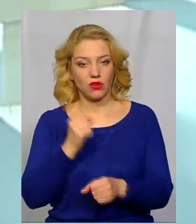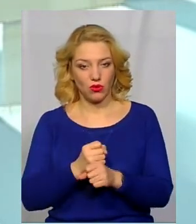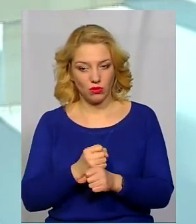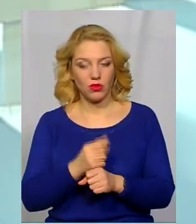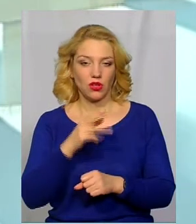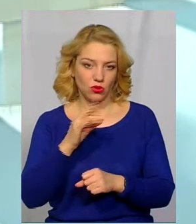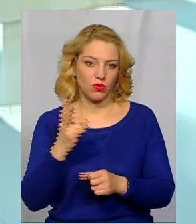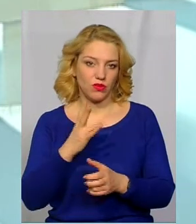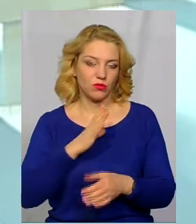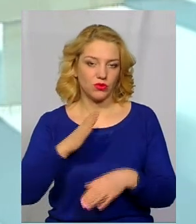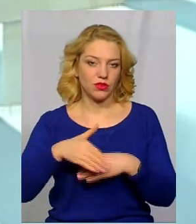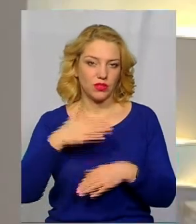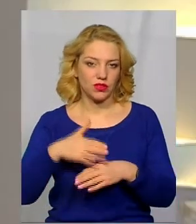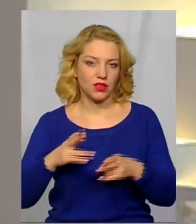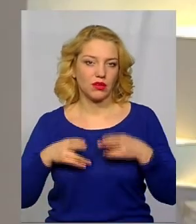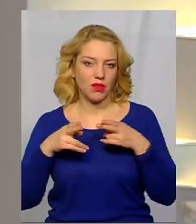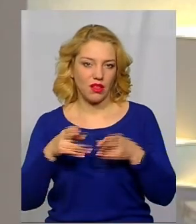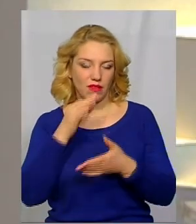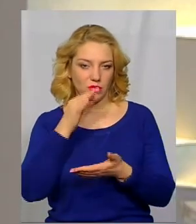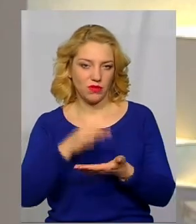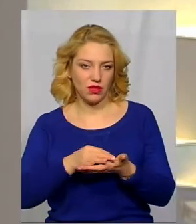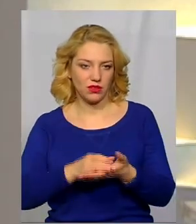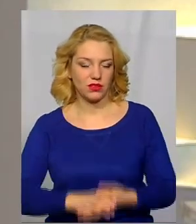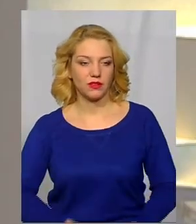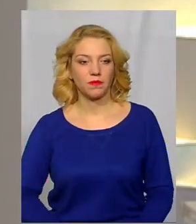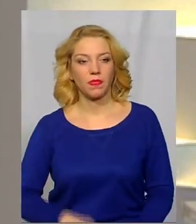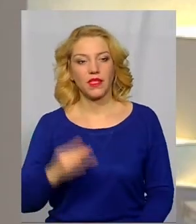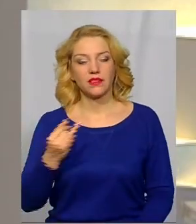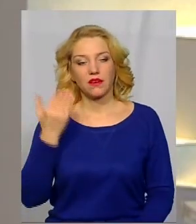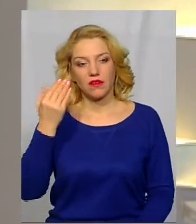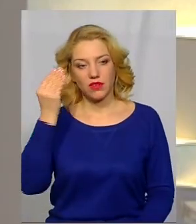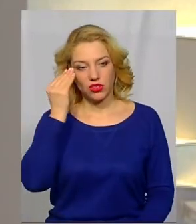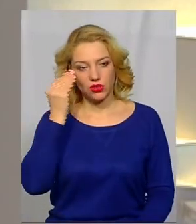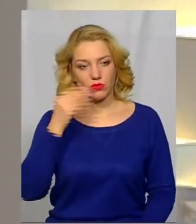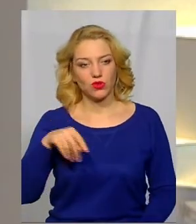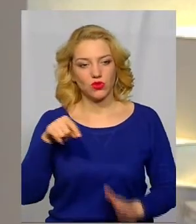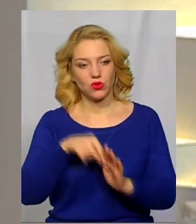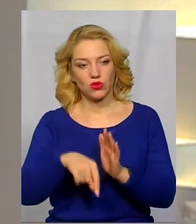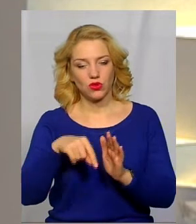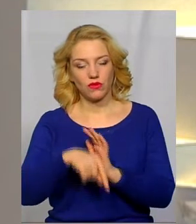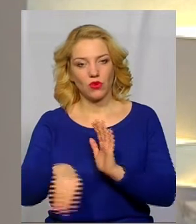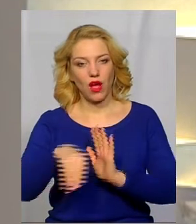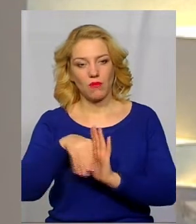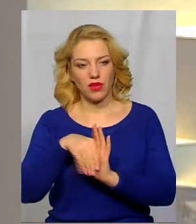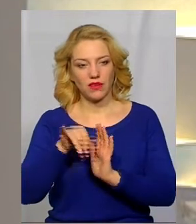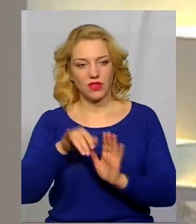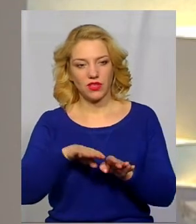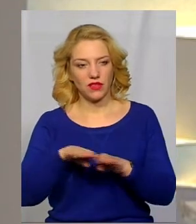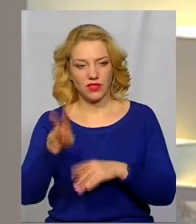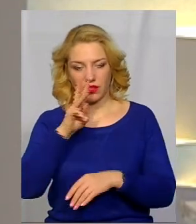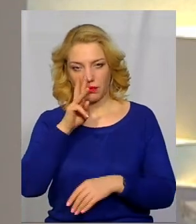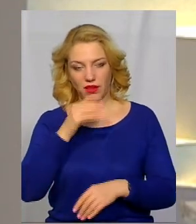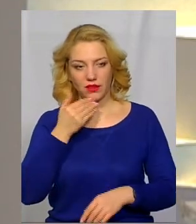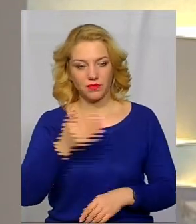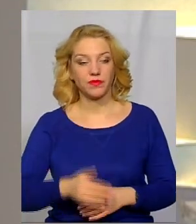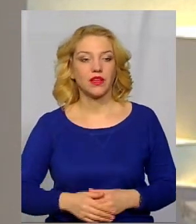кримінальну відповідальність. Пані Олена, цікаво почути вашу думку стосовно і хабарів, і рівня заробітних